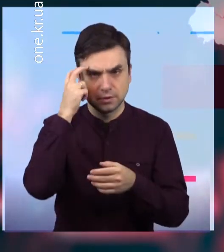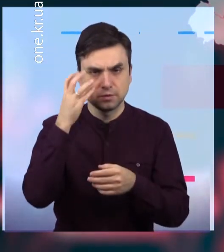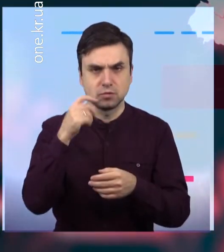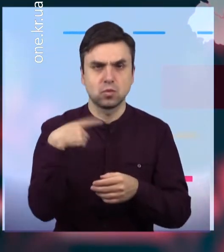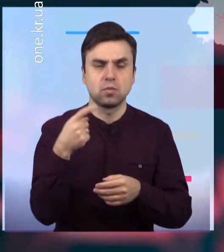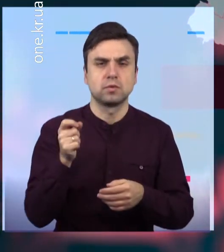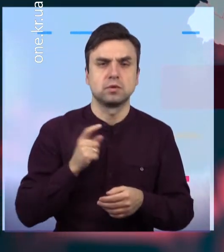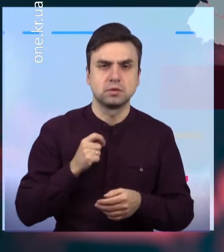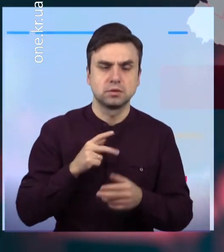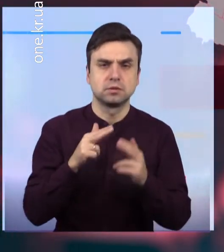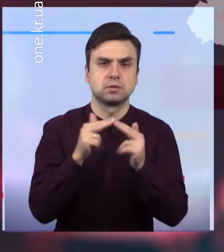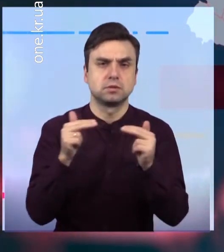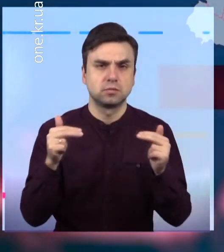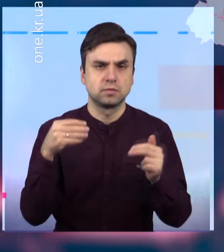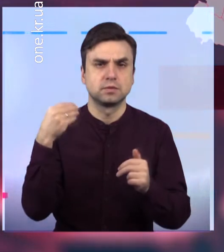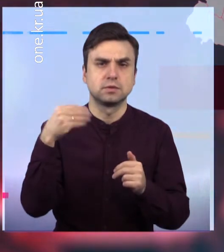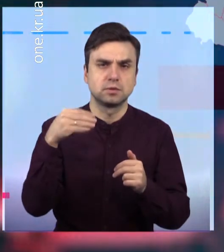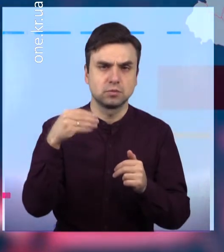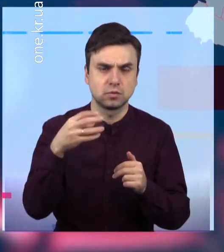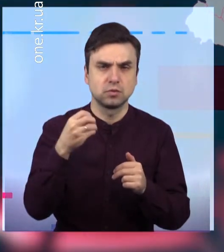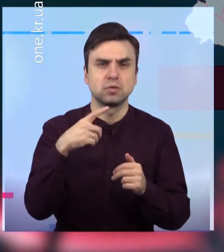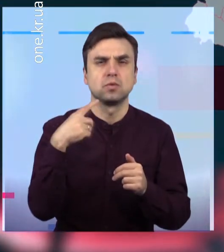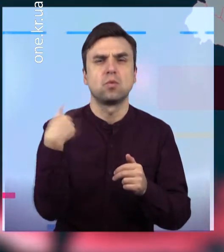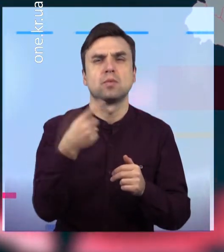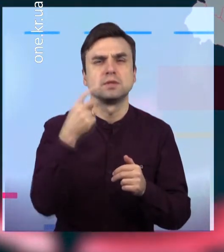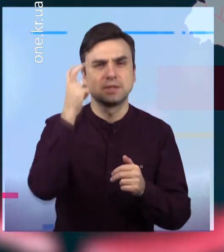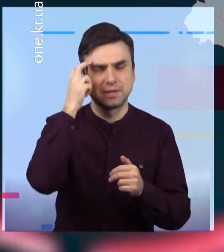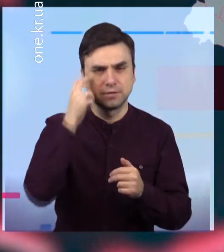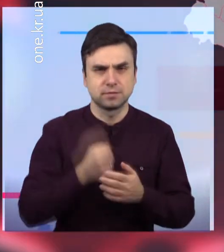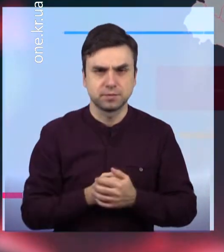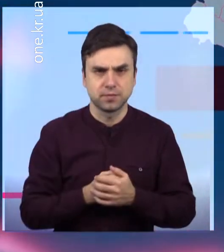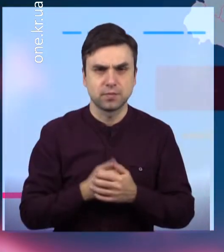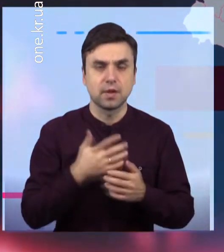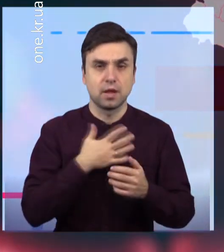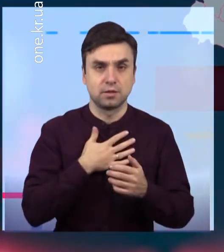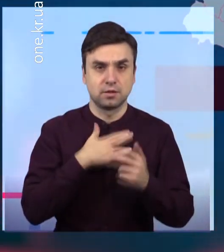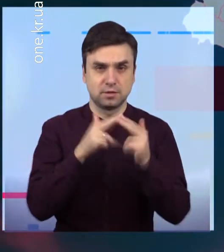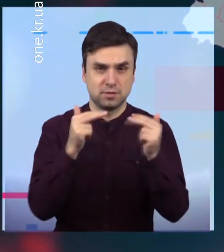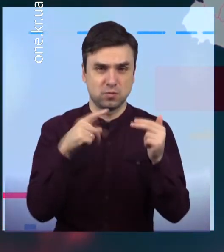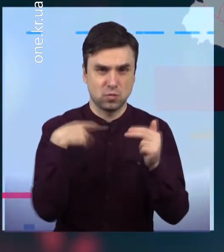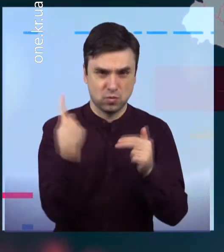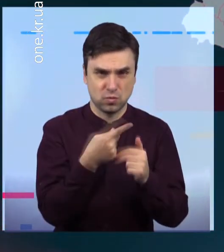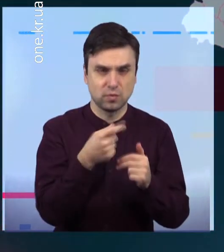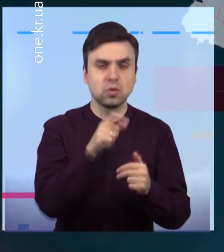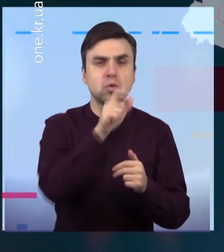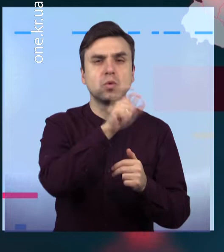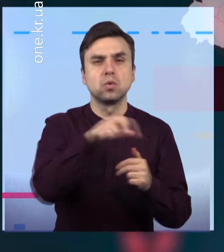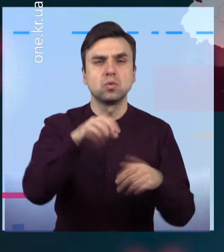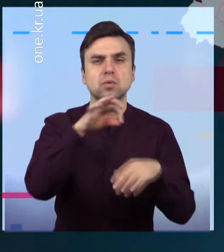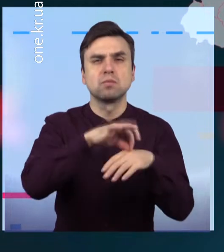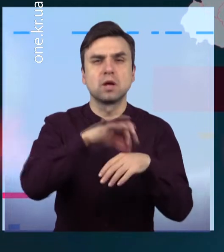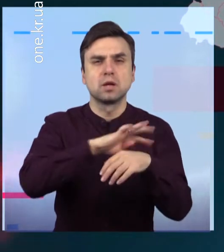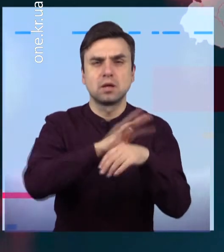Дніпропетровській, Запорізькій та Київській областях Що стосується нашого регіону, то наразі загальна кількість хворих на COVID-19